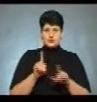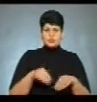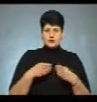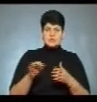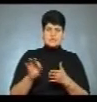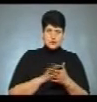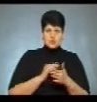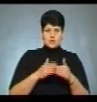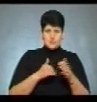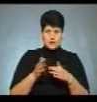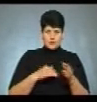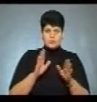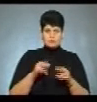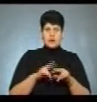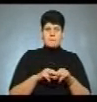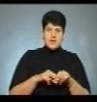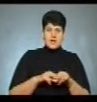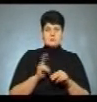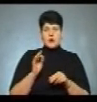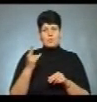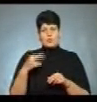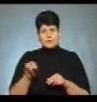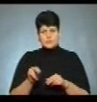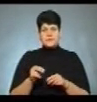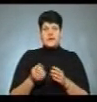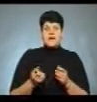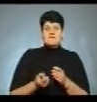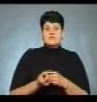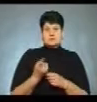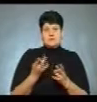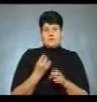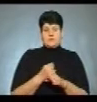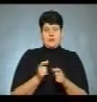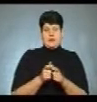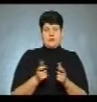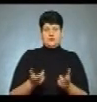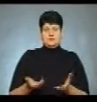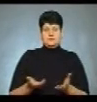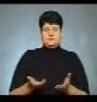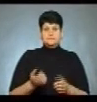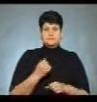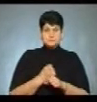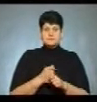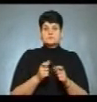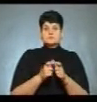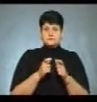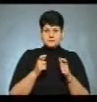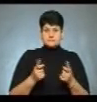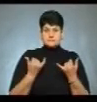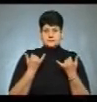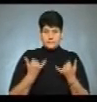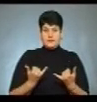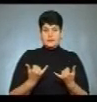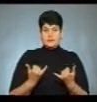відразу на руки, як буде паспорт і ідентифікаційний код, а виявили, що потрібно робити карточку. Виготовила картку, а тепер